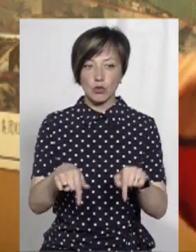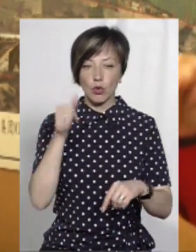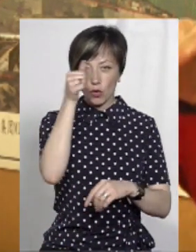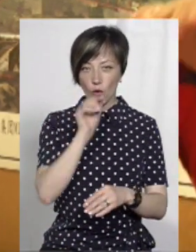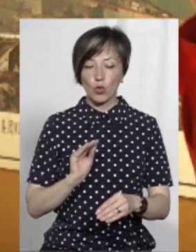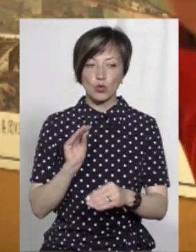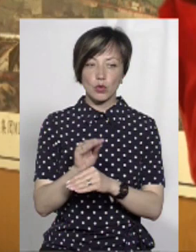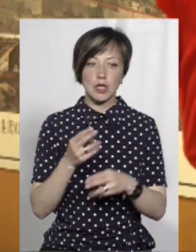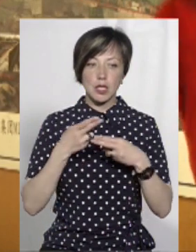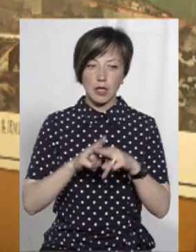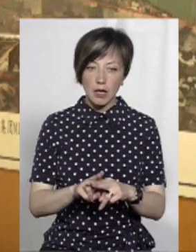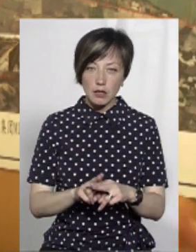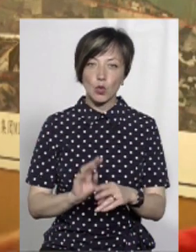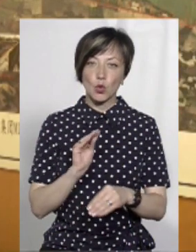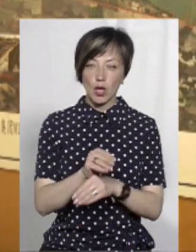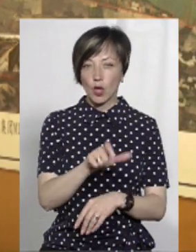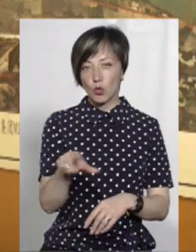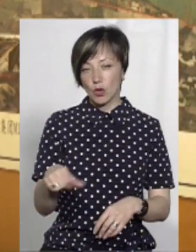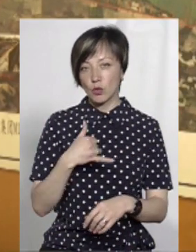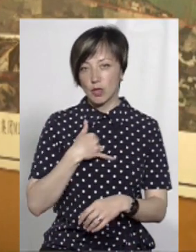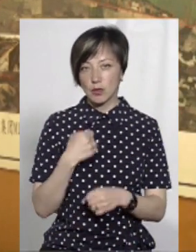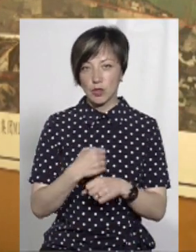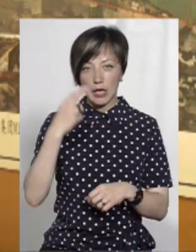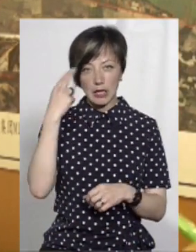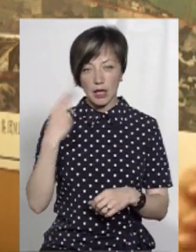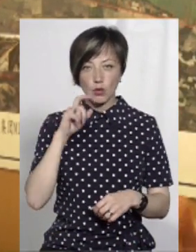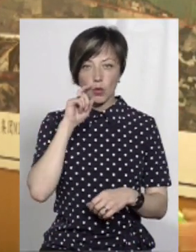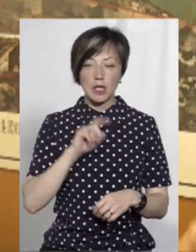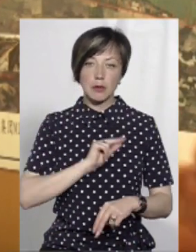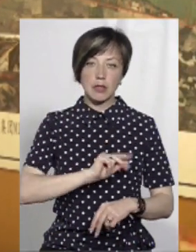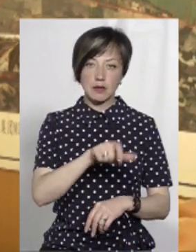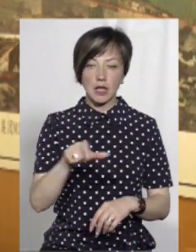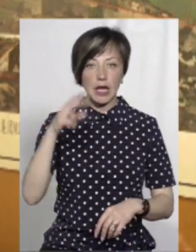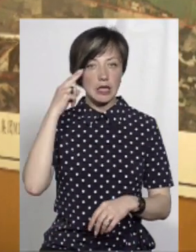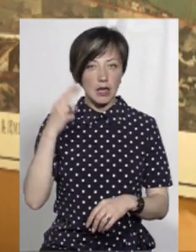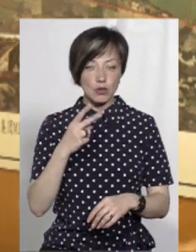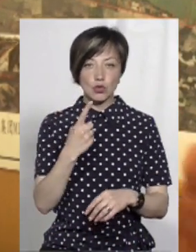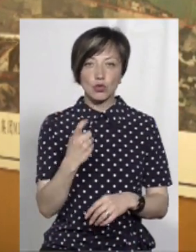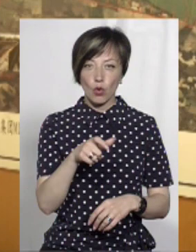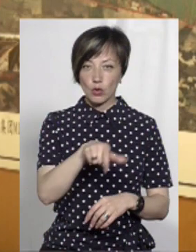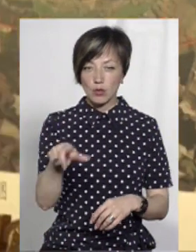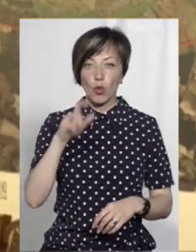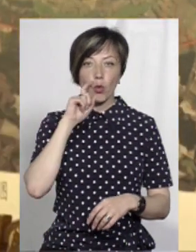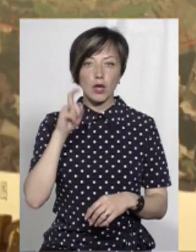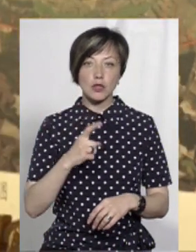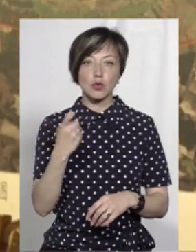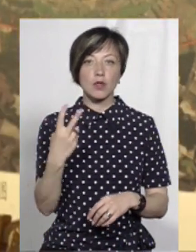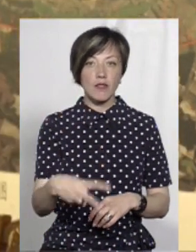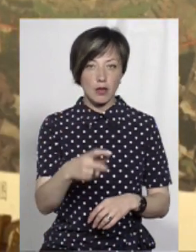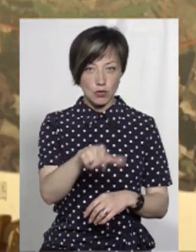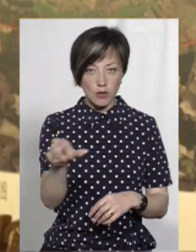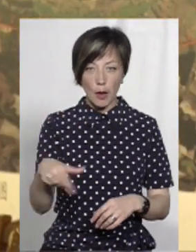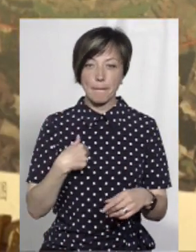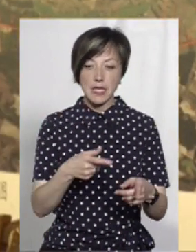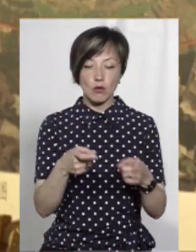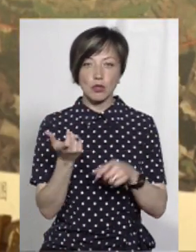додали техніку та додали людей. У нас працює китайський та український персонал. Китайського персоналу 100 осіб, а українського 120. Ми